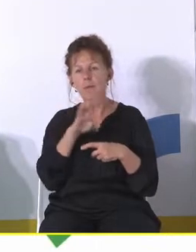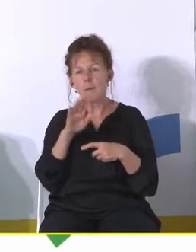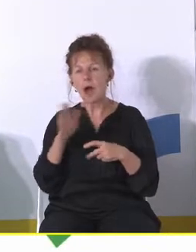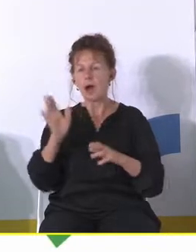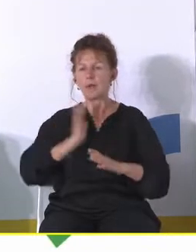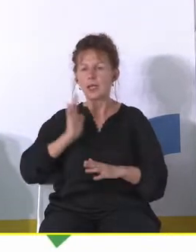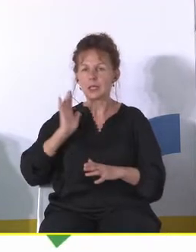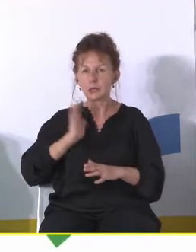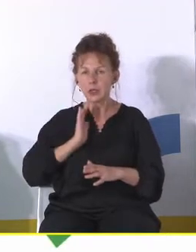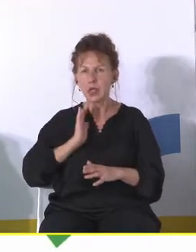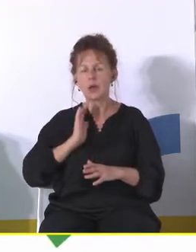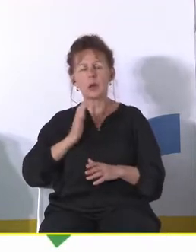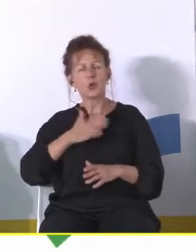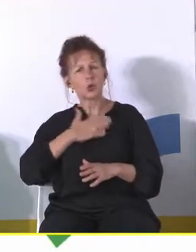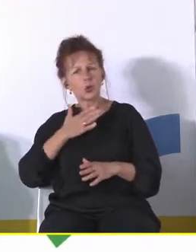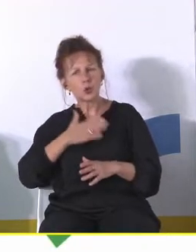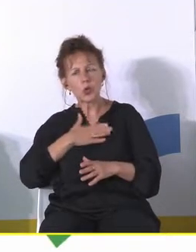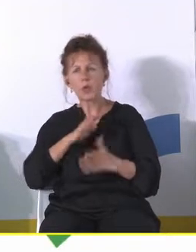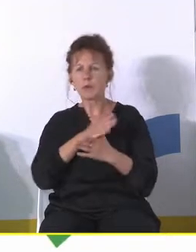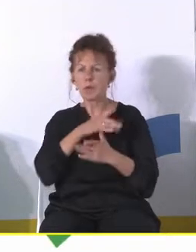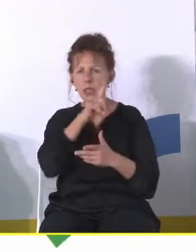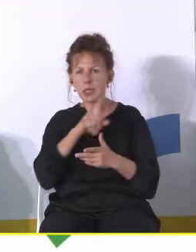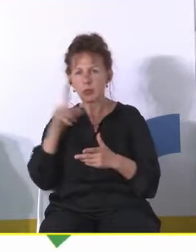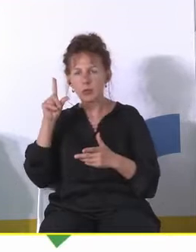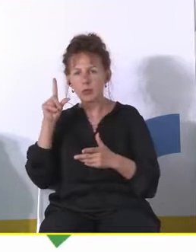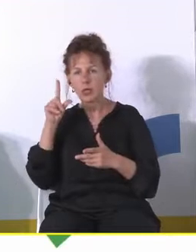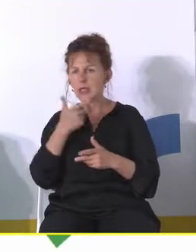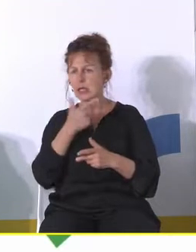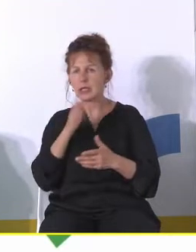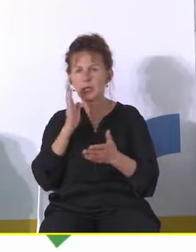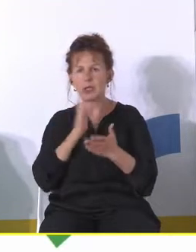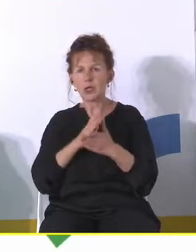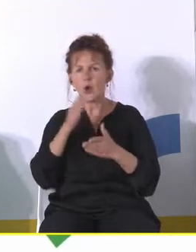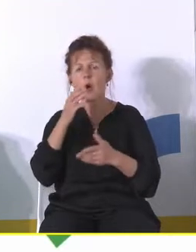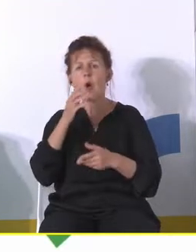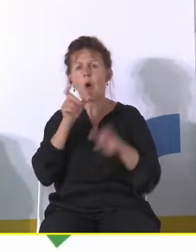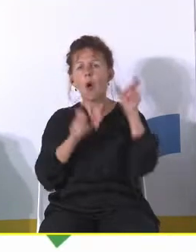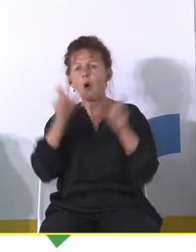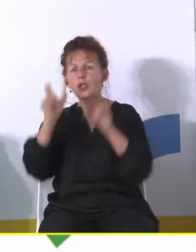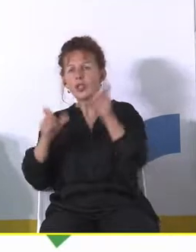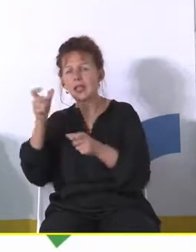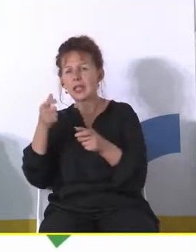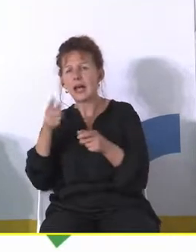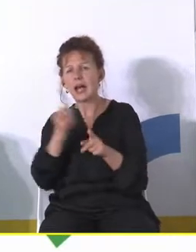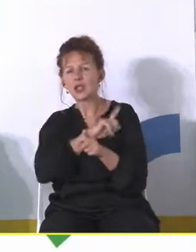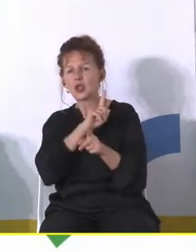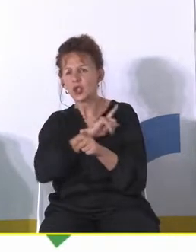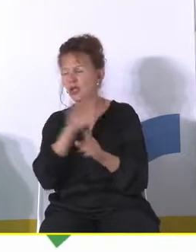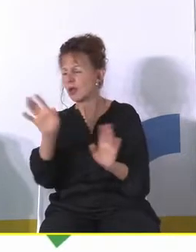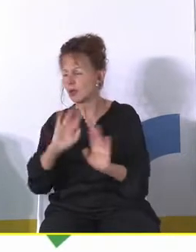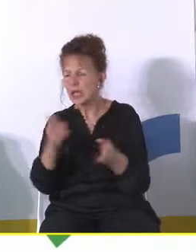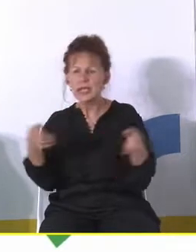bezpieczeństwa takiego też bezpieczeństwa międzyludzkiego nie chodzi tutaj o osiedla strzeżone nie chodzi o zamknięcie jakiejś konkretnej